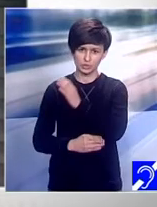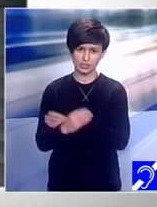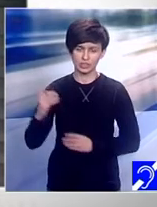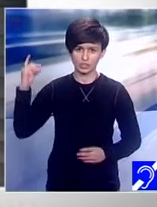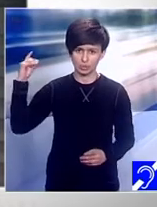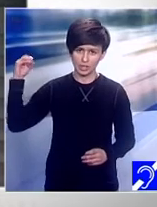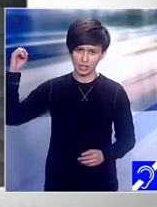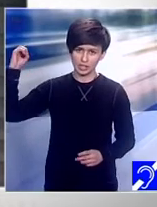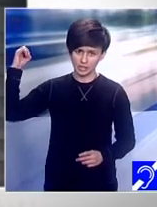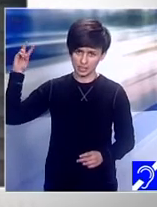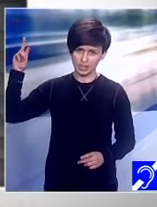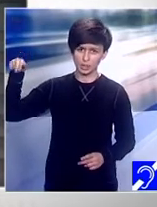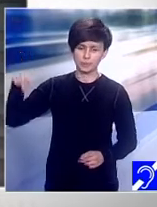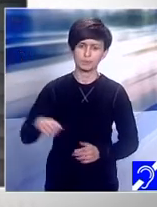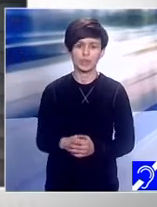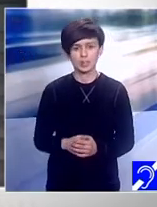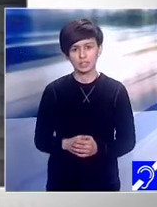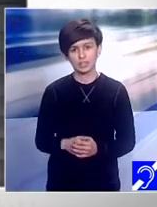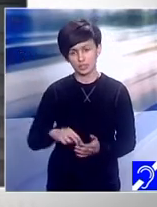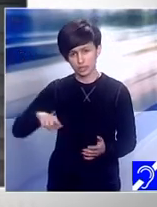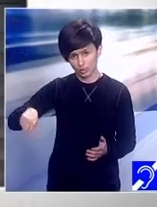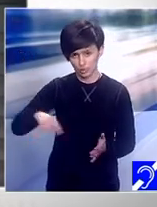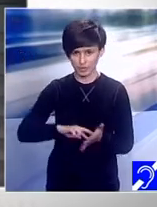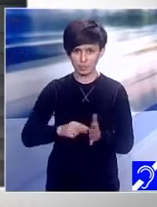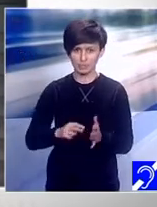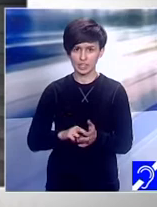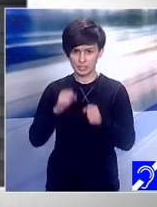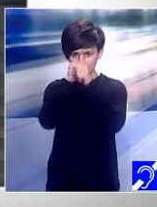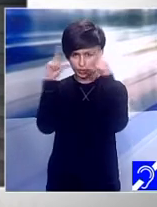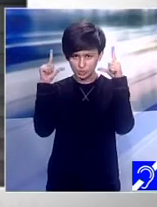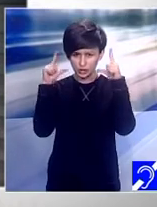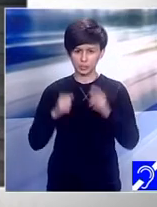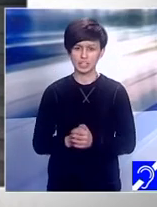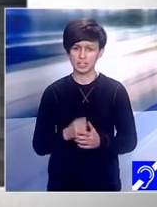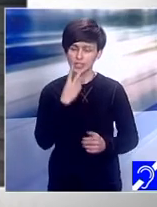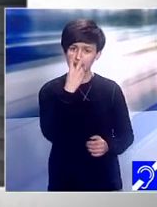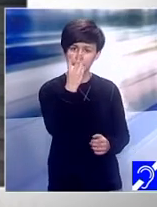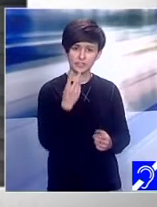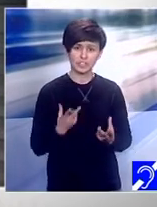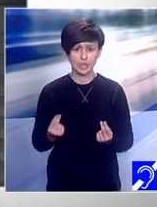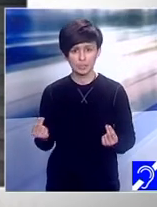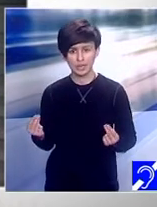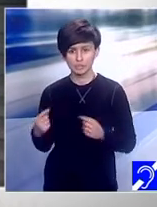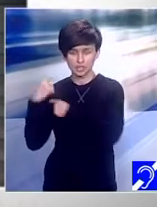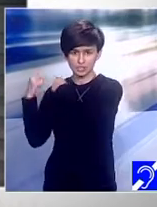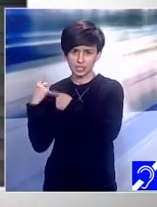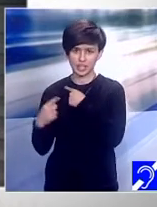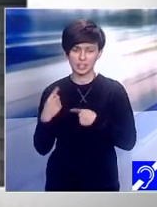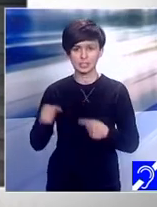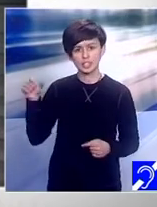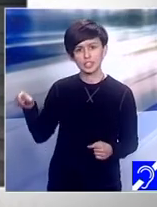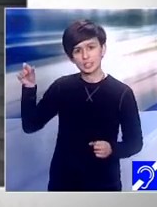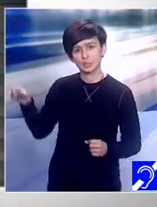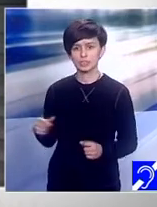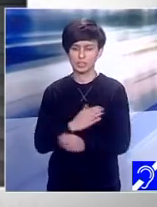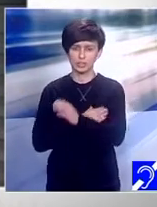surpriză. În platoul emisiunii Fără Prejudecăți se vor perinda astăzi, vor trece în fața dumneavoastră mai multe generații de persoane cu sindrom down